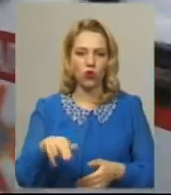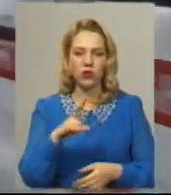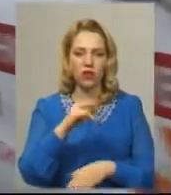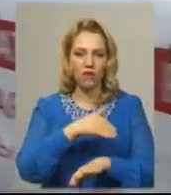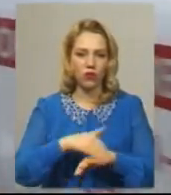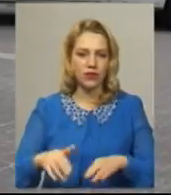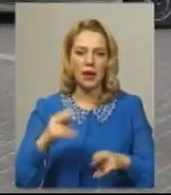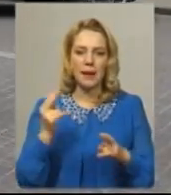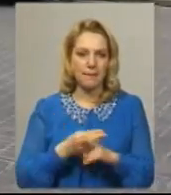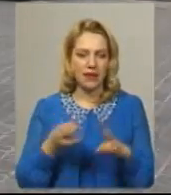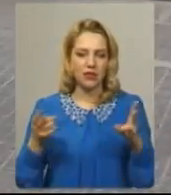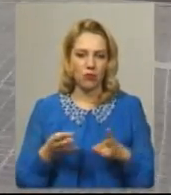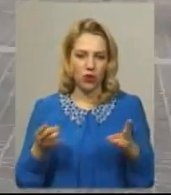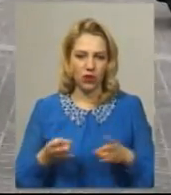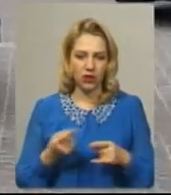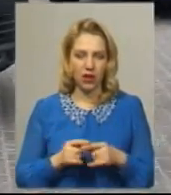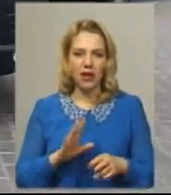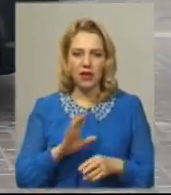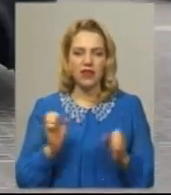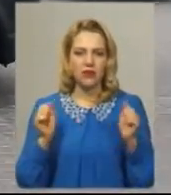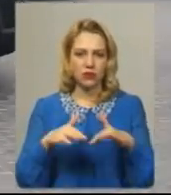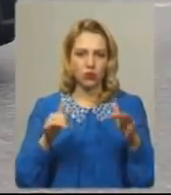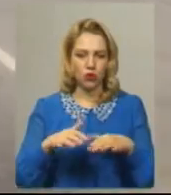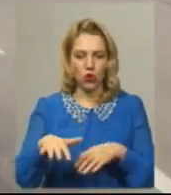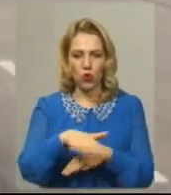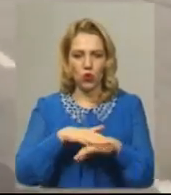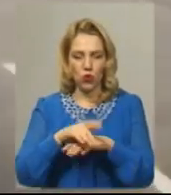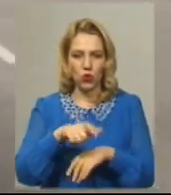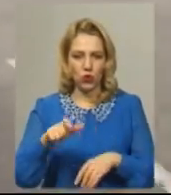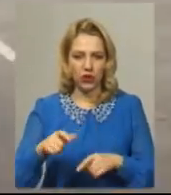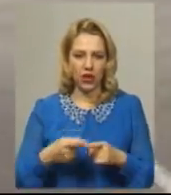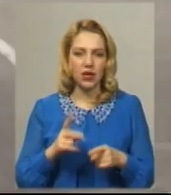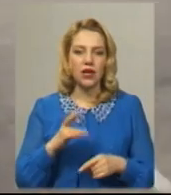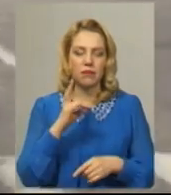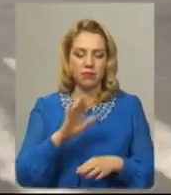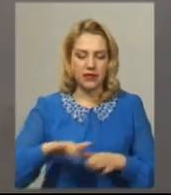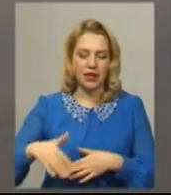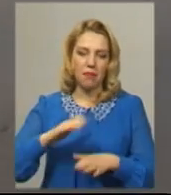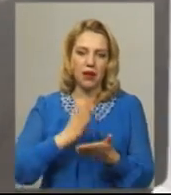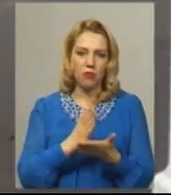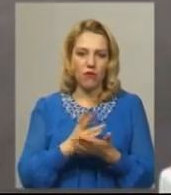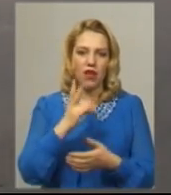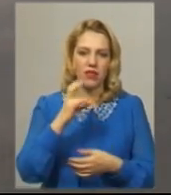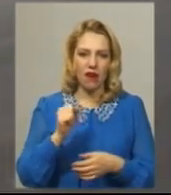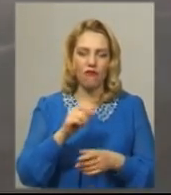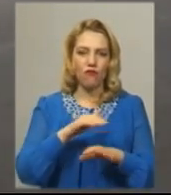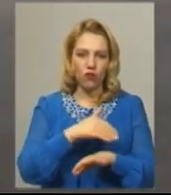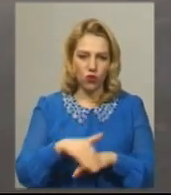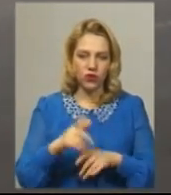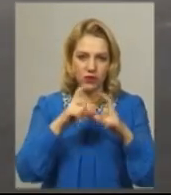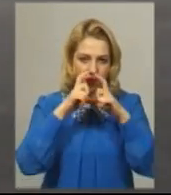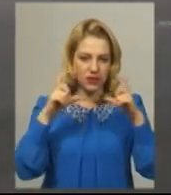нагальної потреби, не відвідувати місця скупчення людей, під час перебування на вулиці одягати захисні маски, зберігати